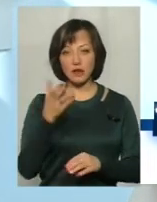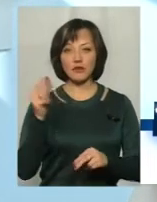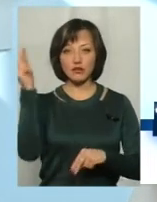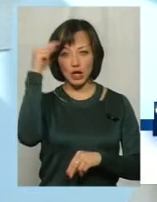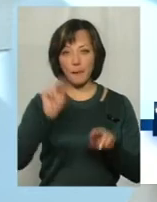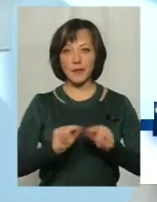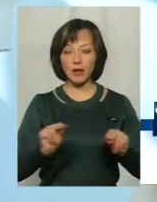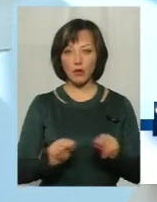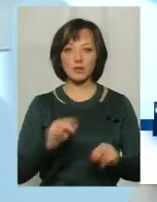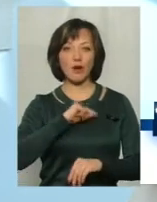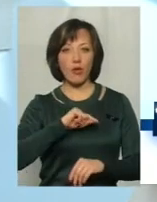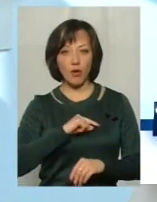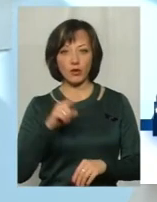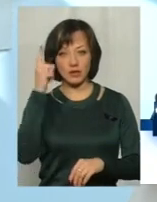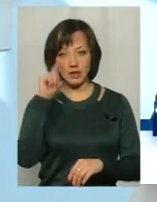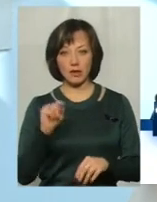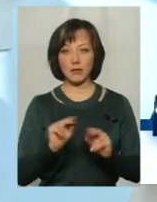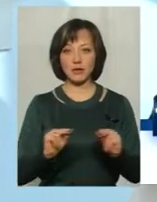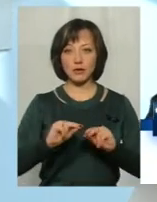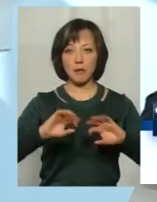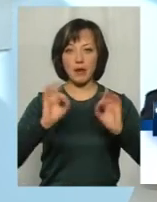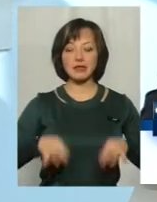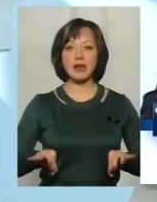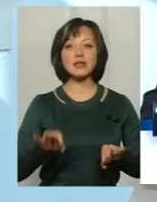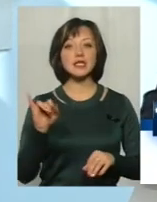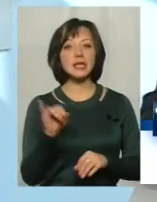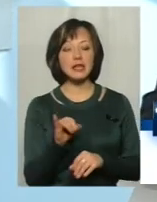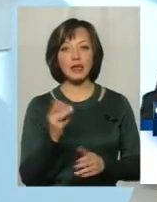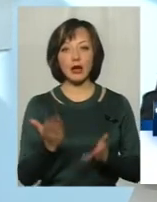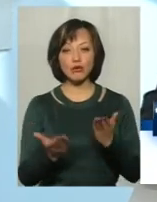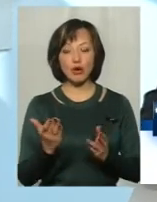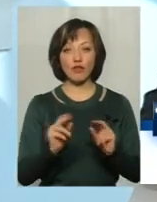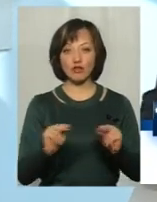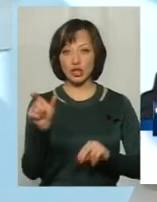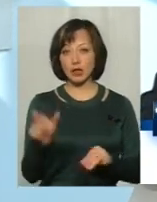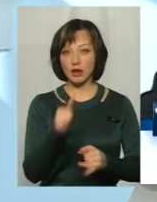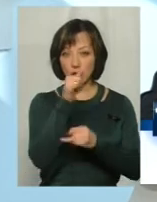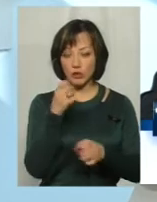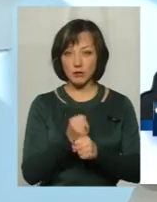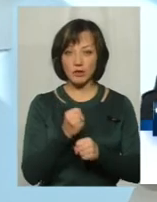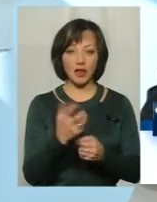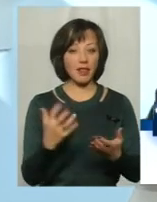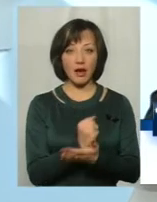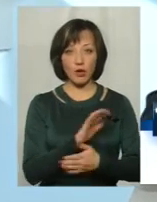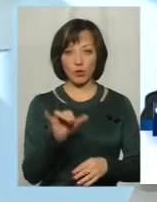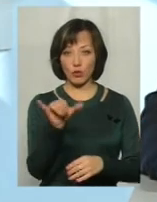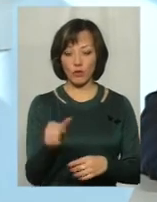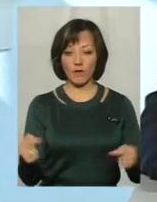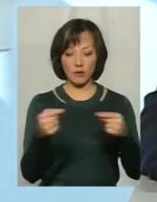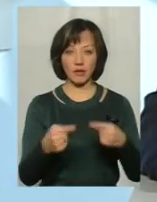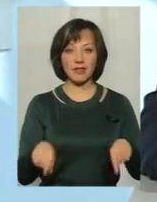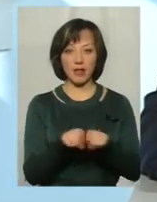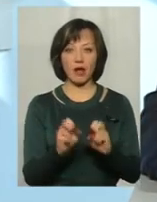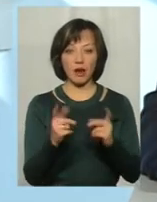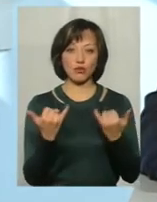вчила педагогіку, яка вчила психологію, педагогічну майстерність. І якщо вчитель не може працювати, не виходить у нього, відповідно, так,